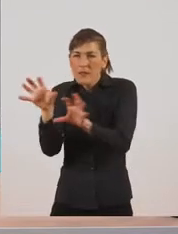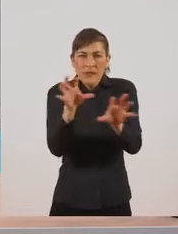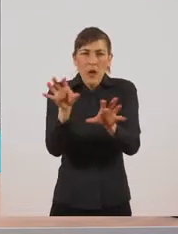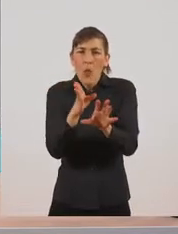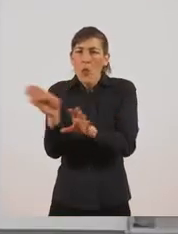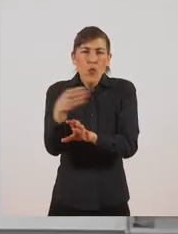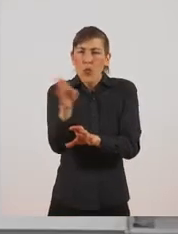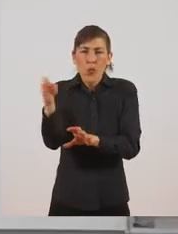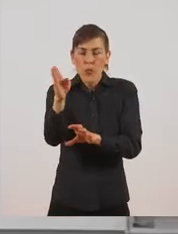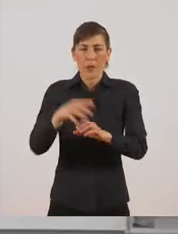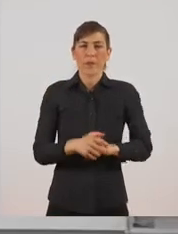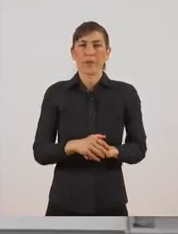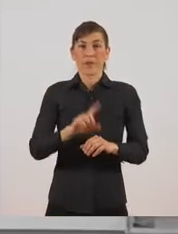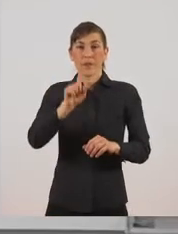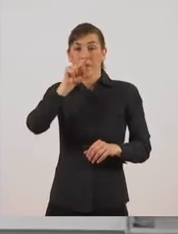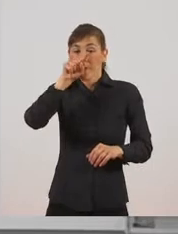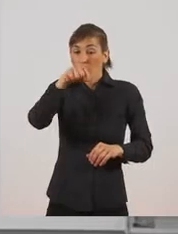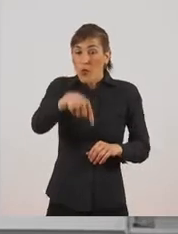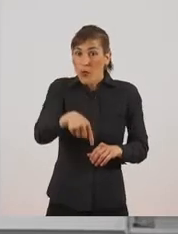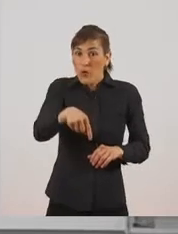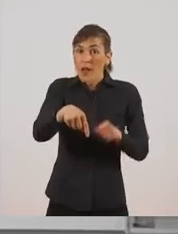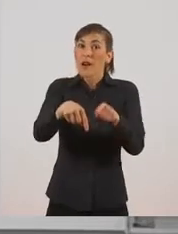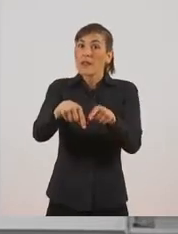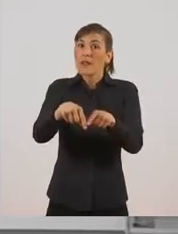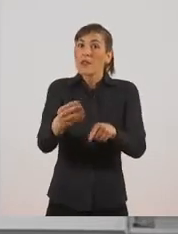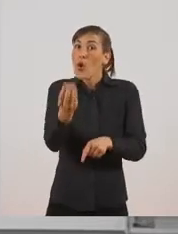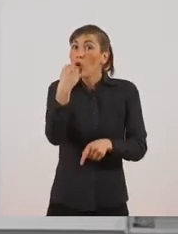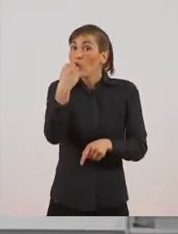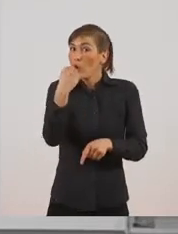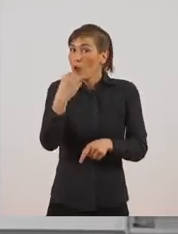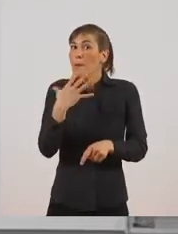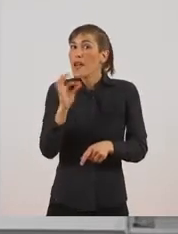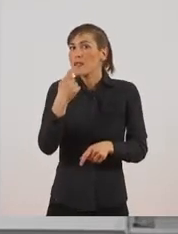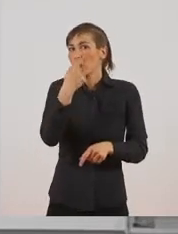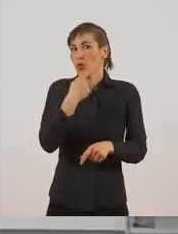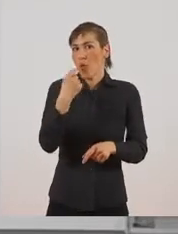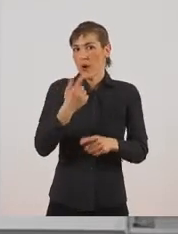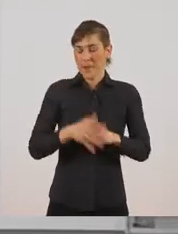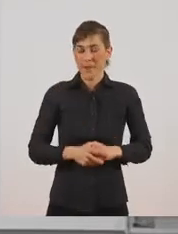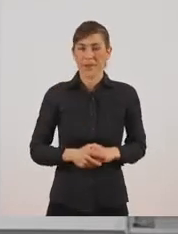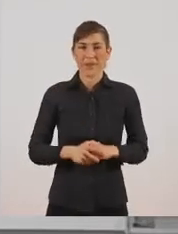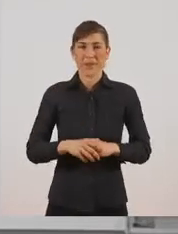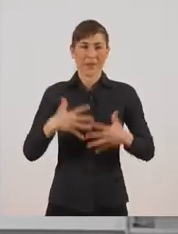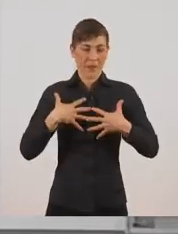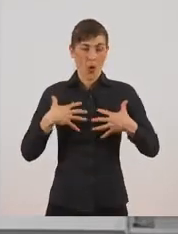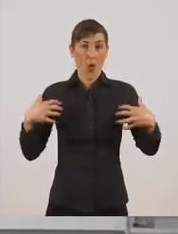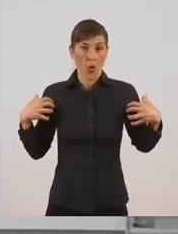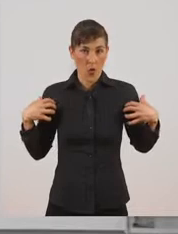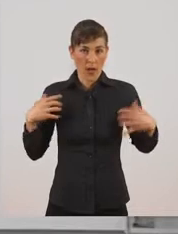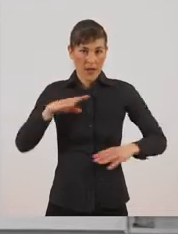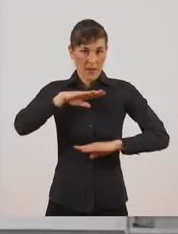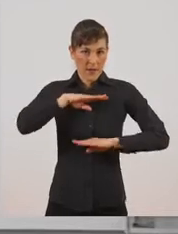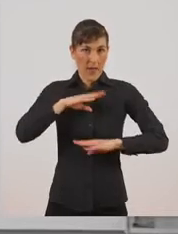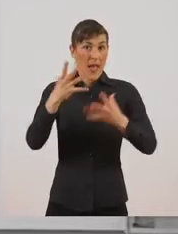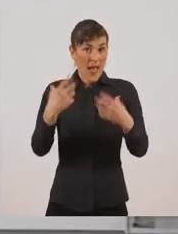Από την προβοσκίδα παίρνει την τροφή της. Προχωράμε στον θώρακα. Στον θώρακα έχουμε τα